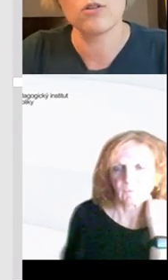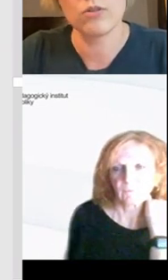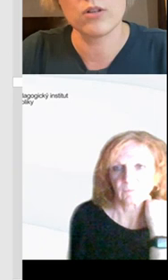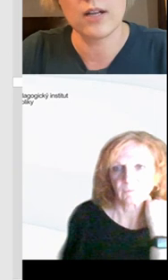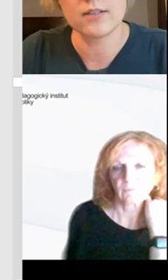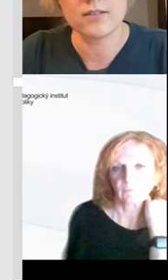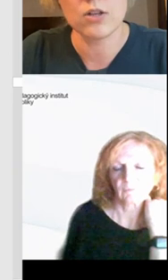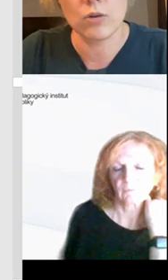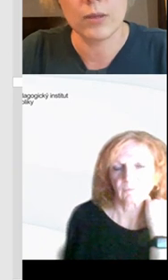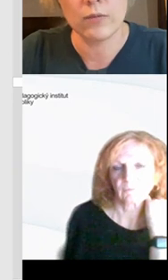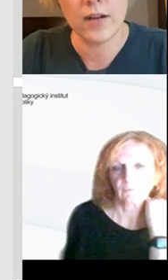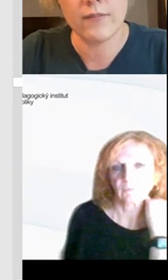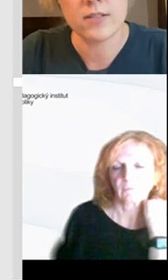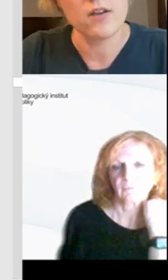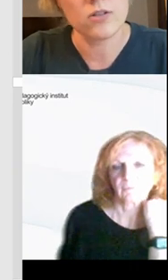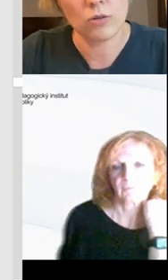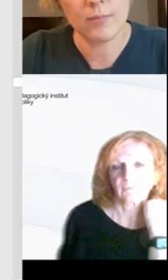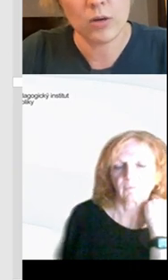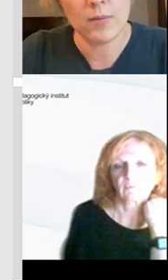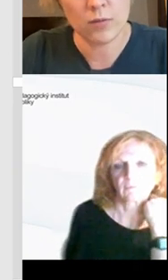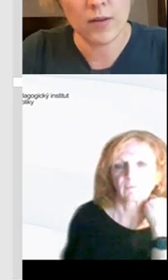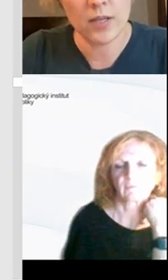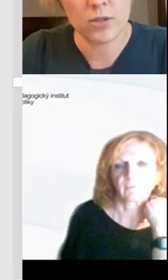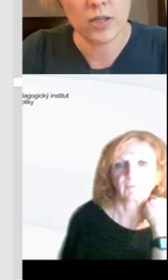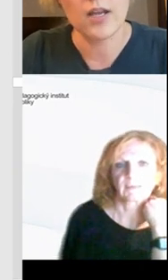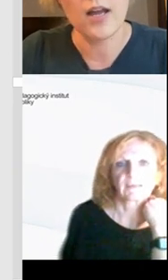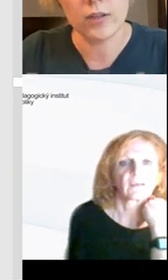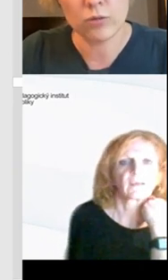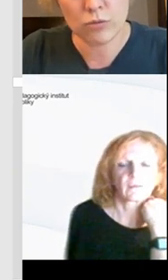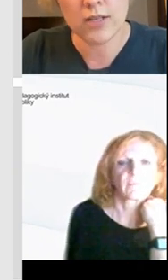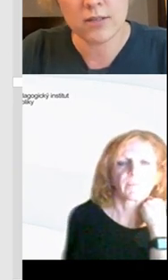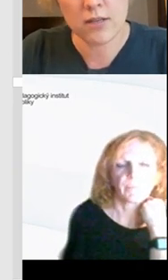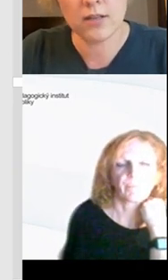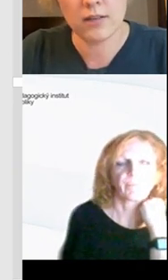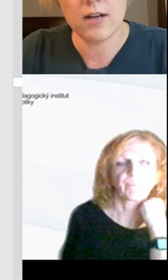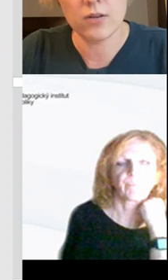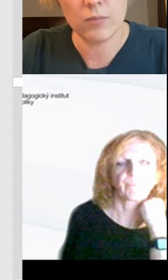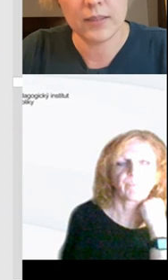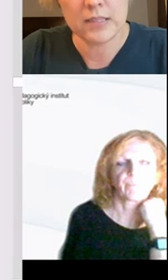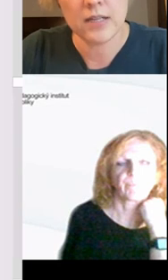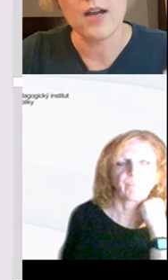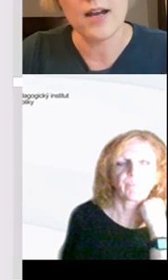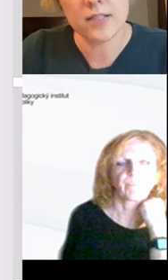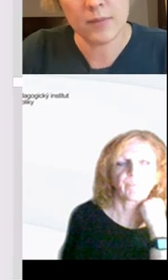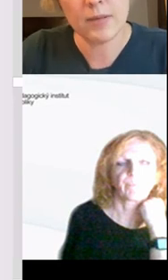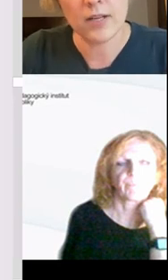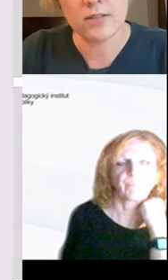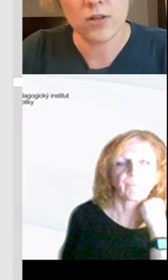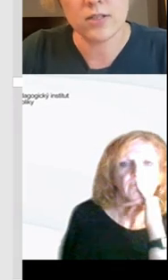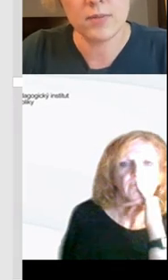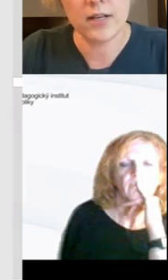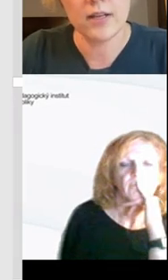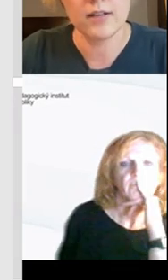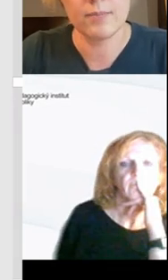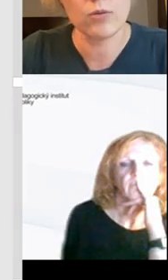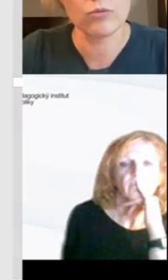nám stoje tak strašně důležitá a tak strašně komplikovaná věc, že tohle bychom jim zrovna měli předat. A je to součástí těch digitálních kompetenci a s tímhle by